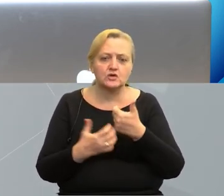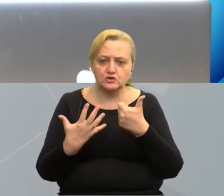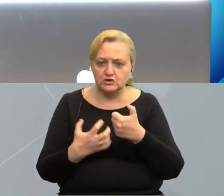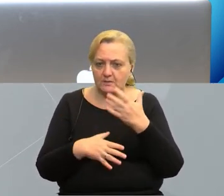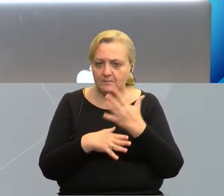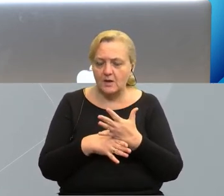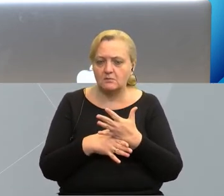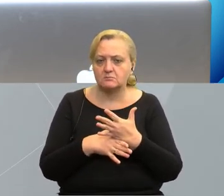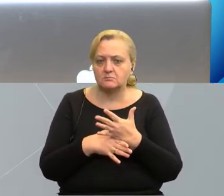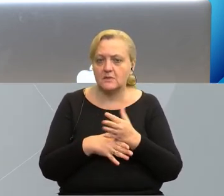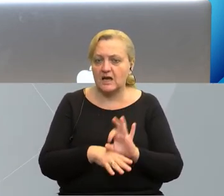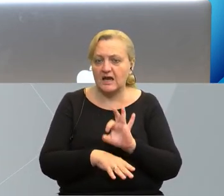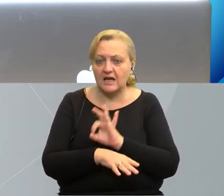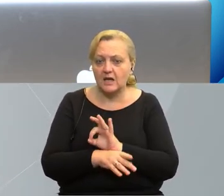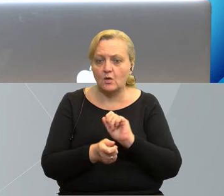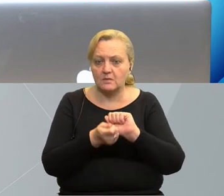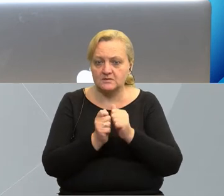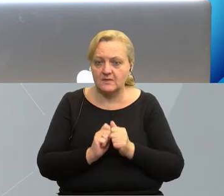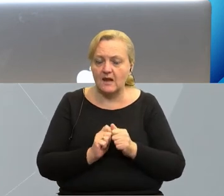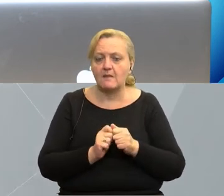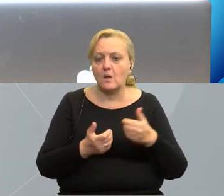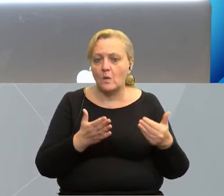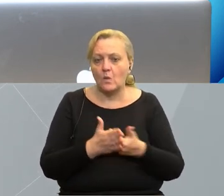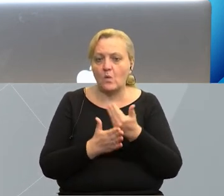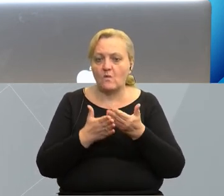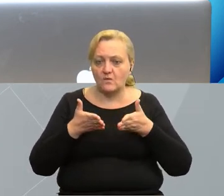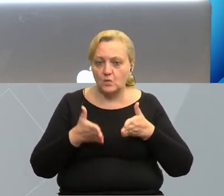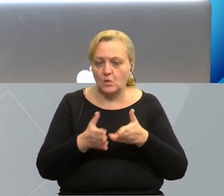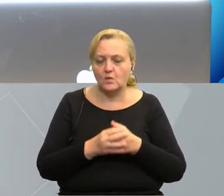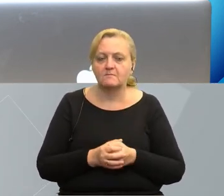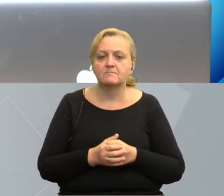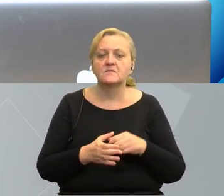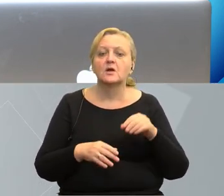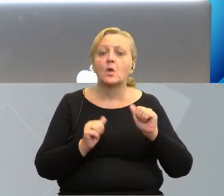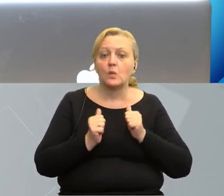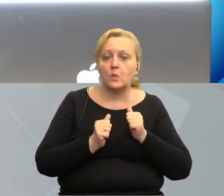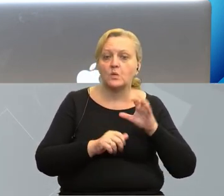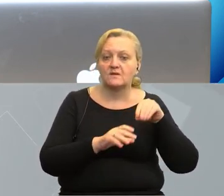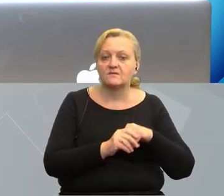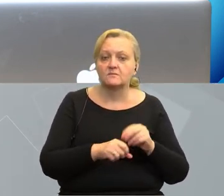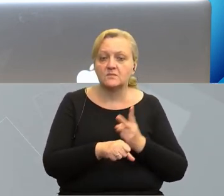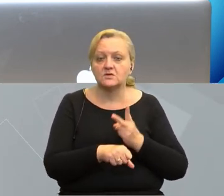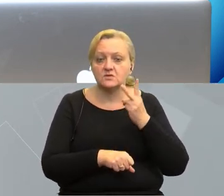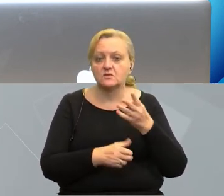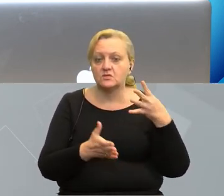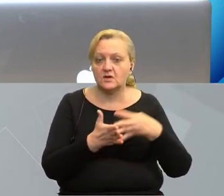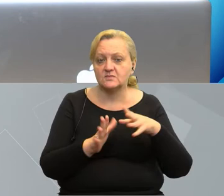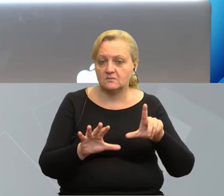kilometrów zmodernizowanych, czy też nowych dróg. W zakresie turystyki ponad